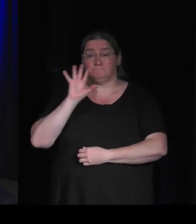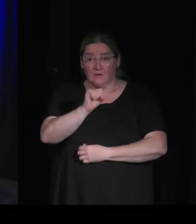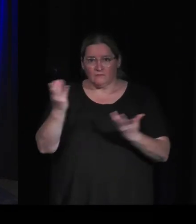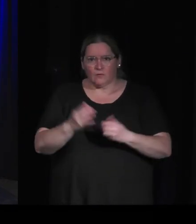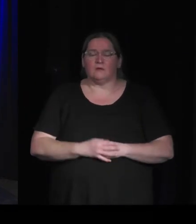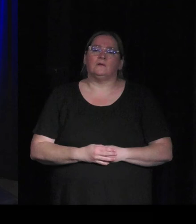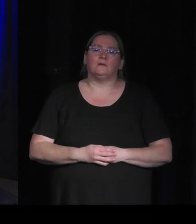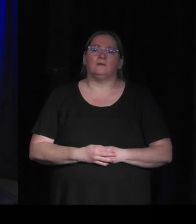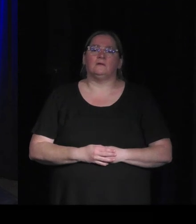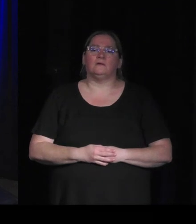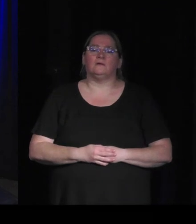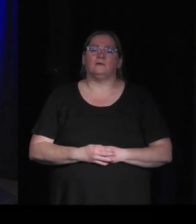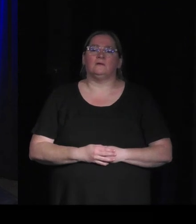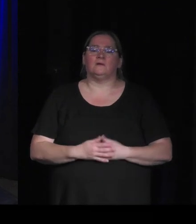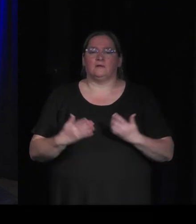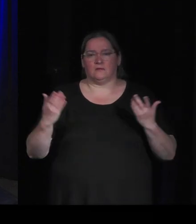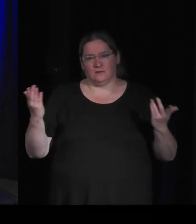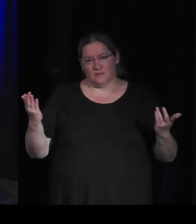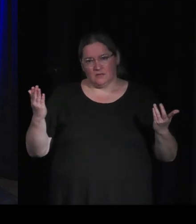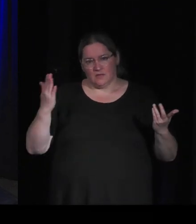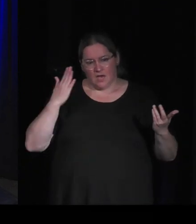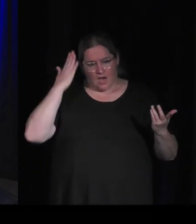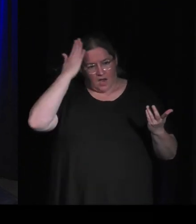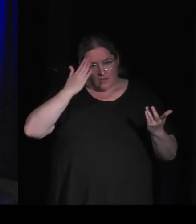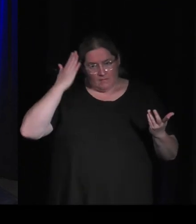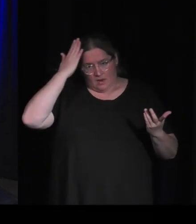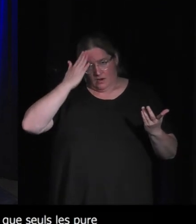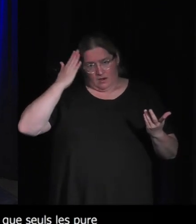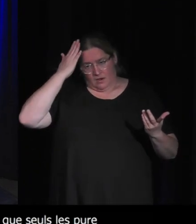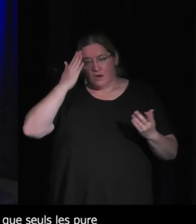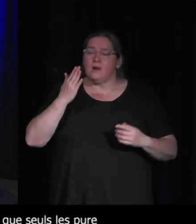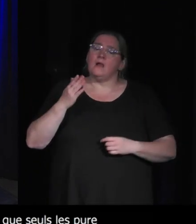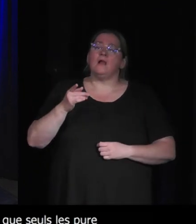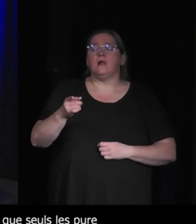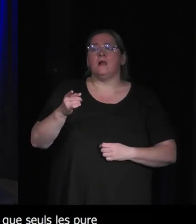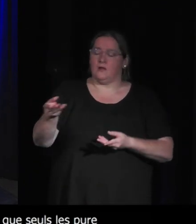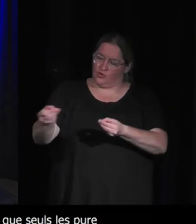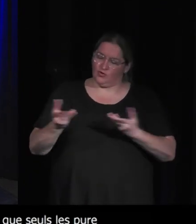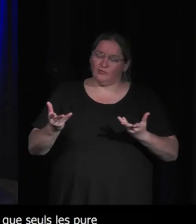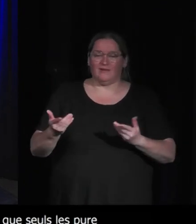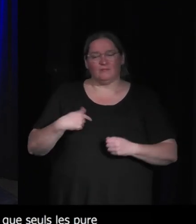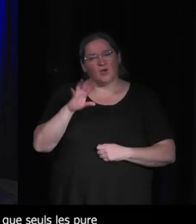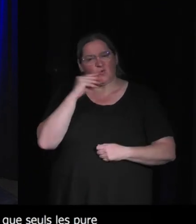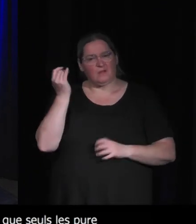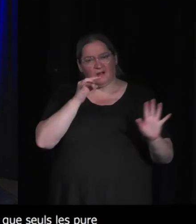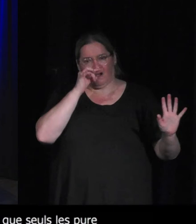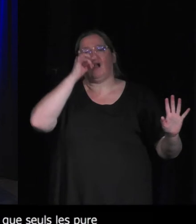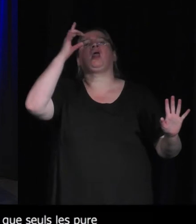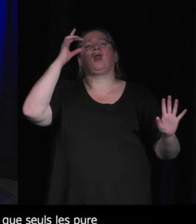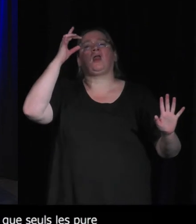désamorçait une partie de notre humanité on va dire prétentieuse c'est-à-dire très